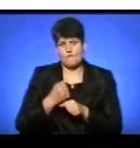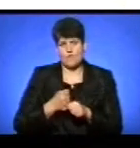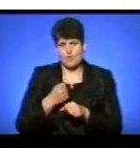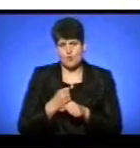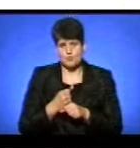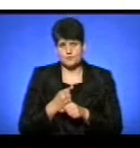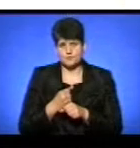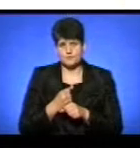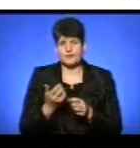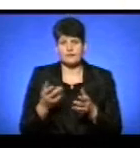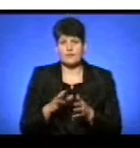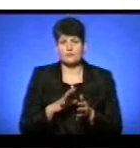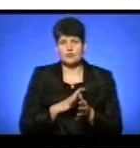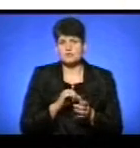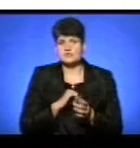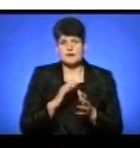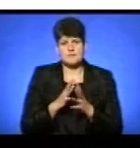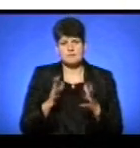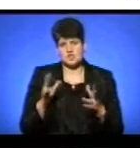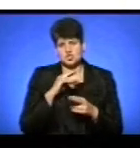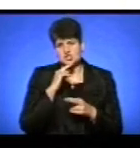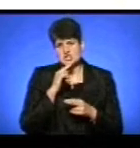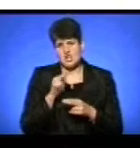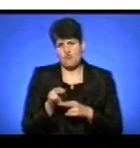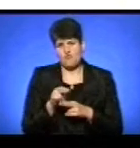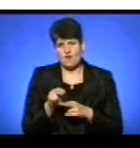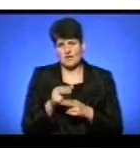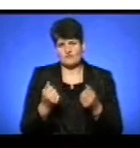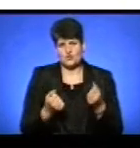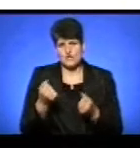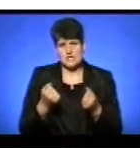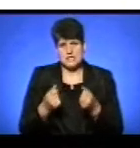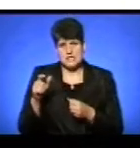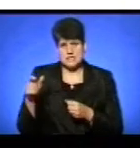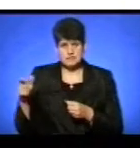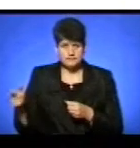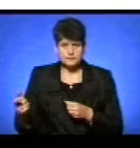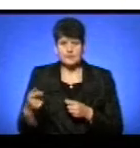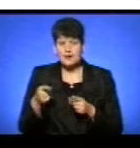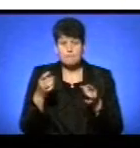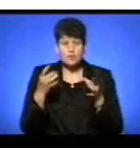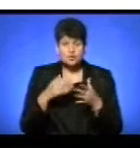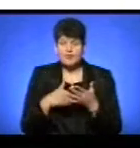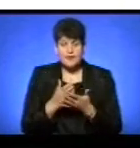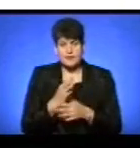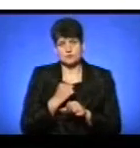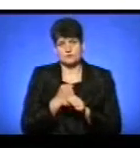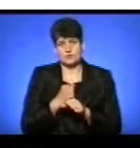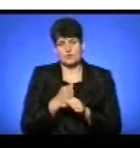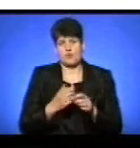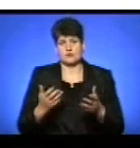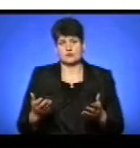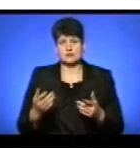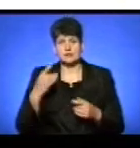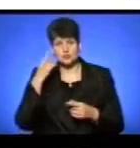якраз було найбільше зауваження і від водіїв, тому що там просто були неякісні виконані роботи, на думку